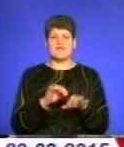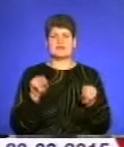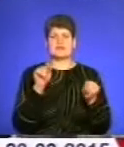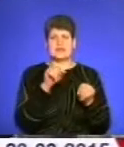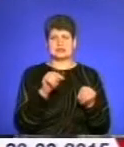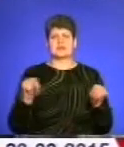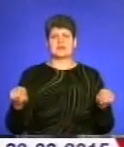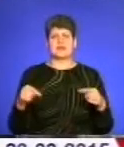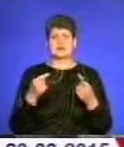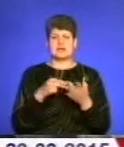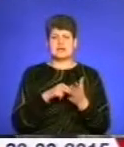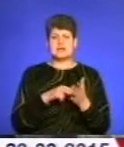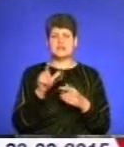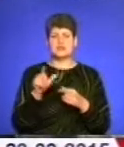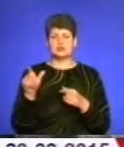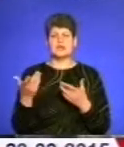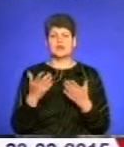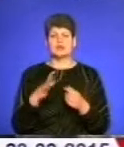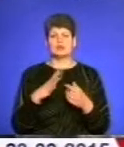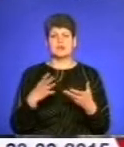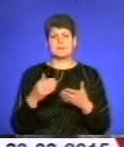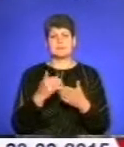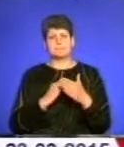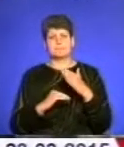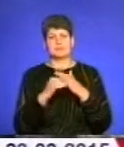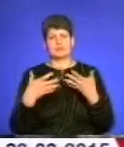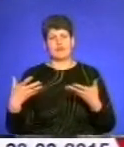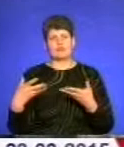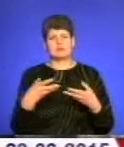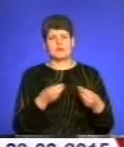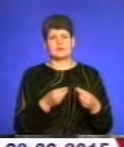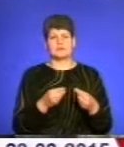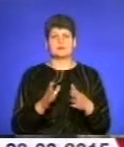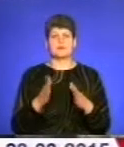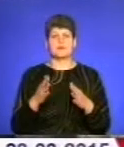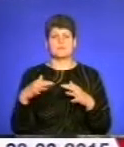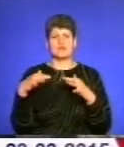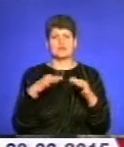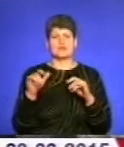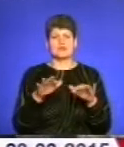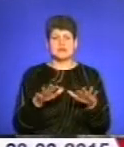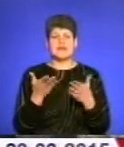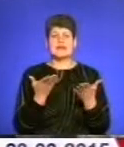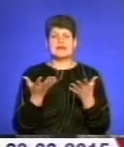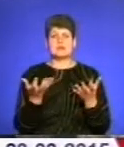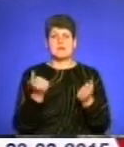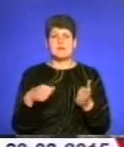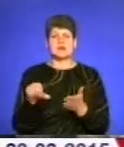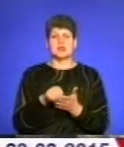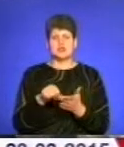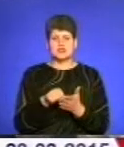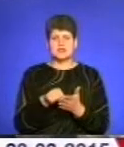Тому що люди однозначно ті, які були під впливом бойових дій, які безпосередньо приймають участь,